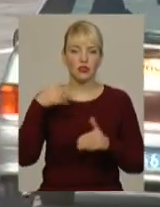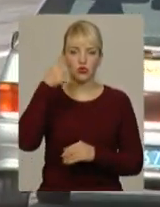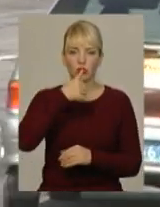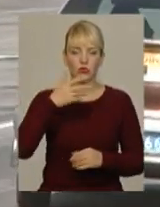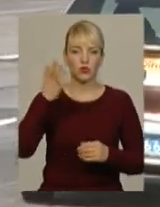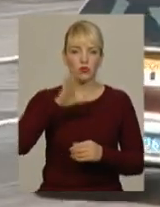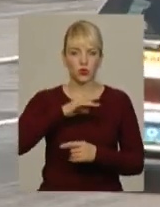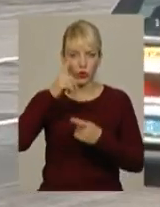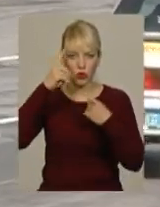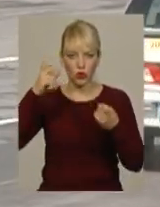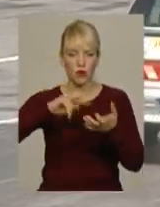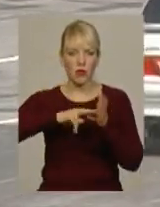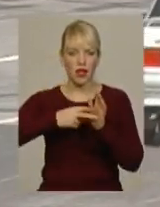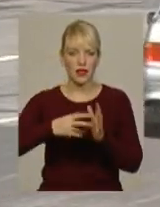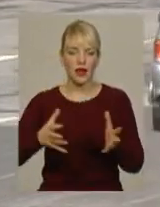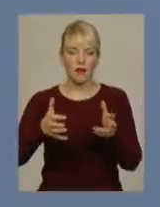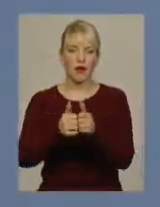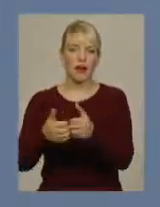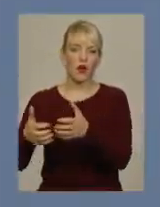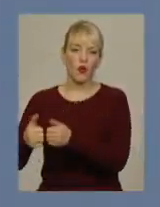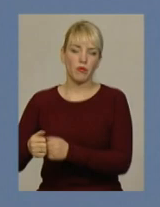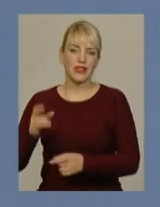області оголосили план перехоплення «Сирена».